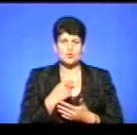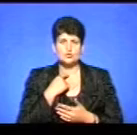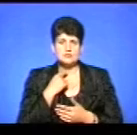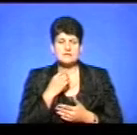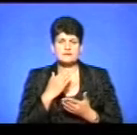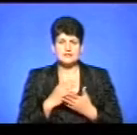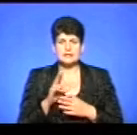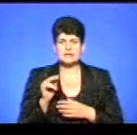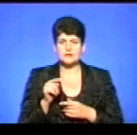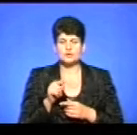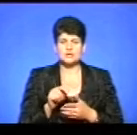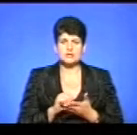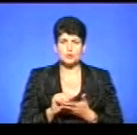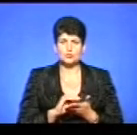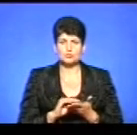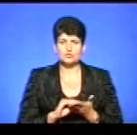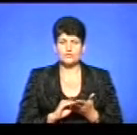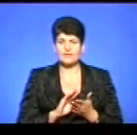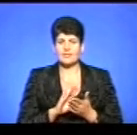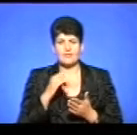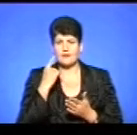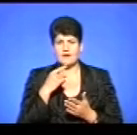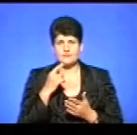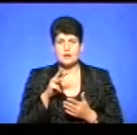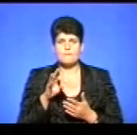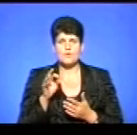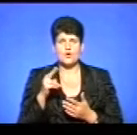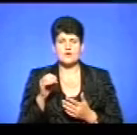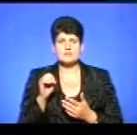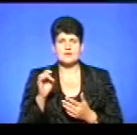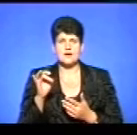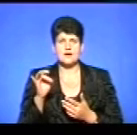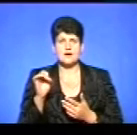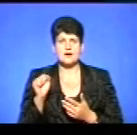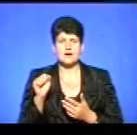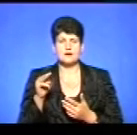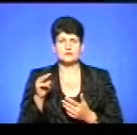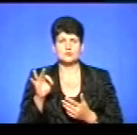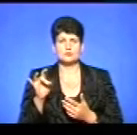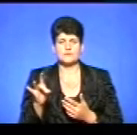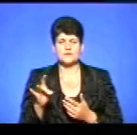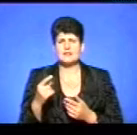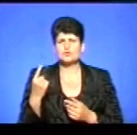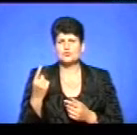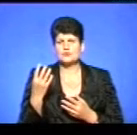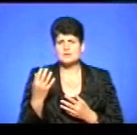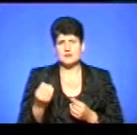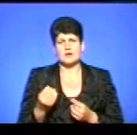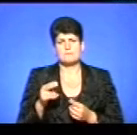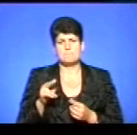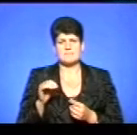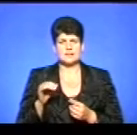саме датою її опублікування не автором, а модератором. Тобто жодного дня в даному випадку петиція не загубила.